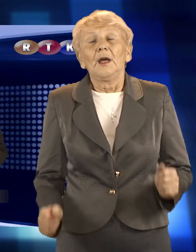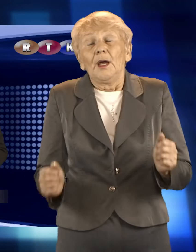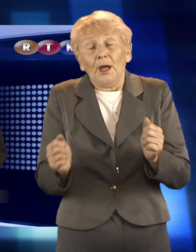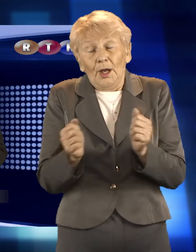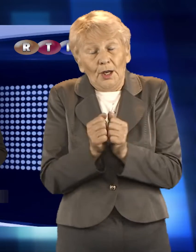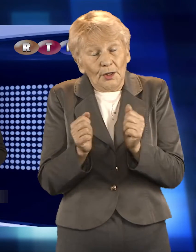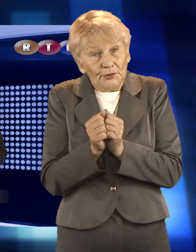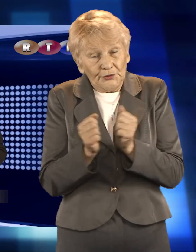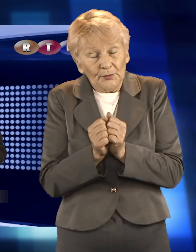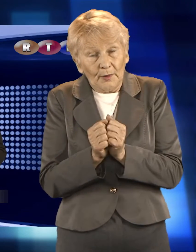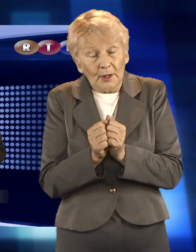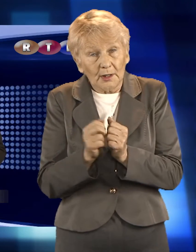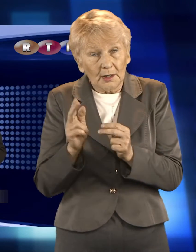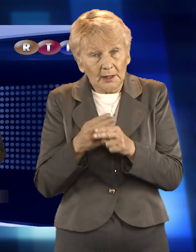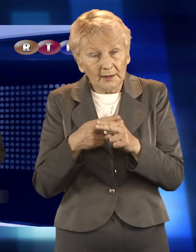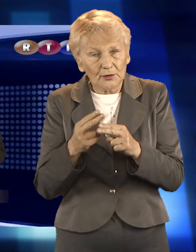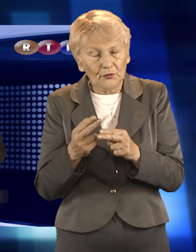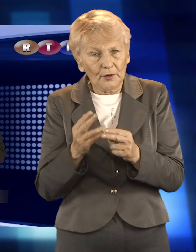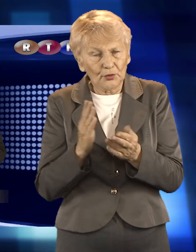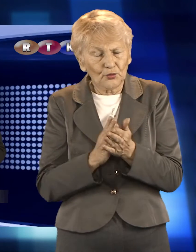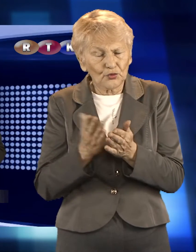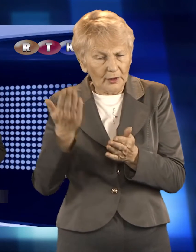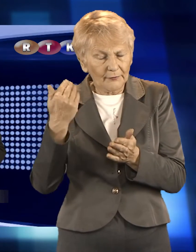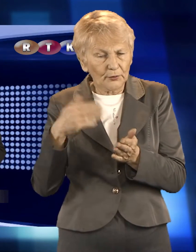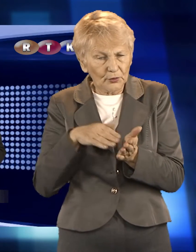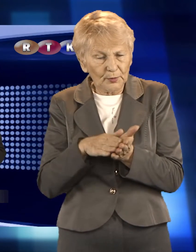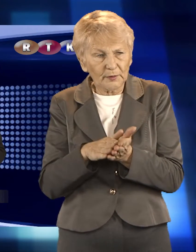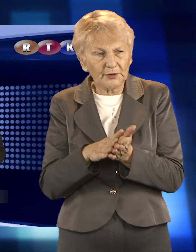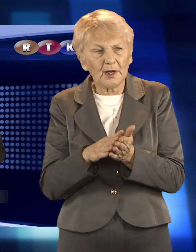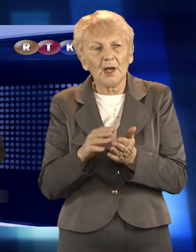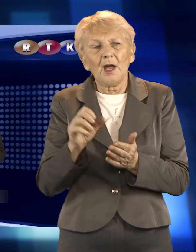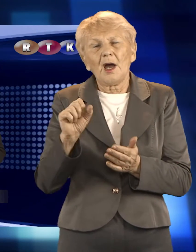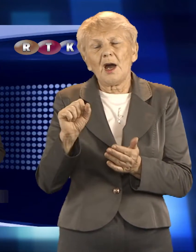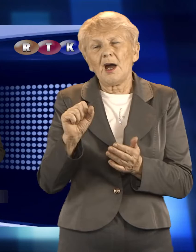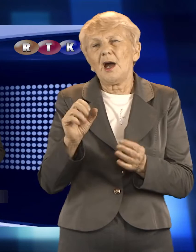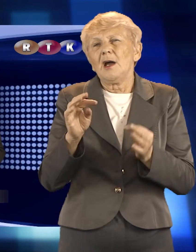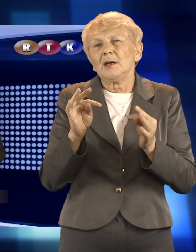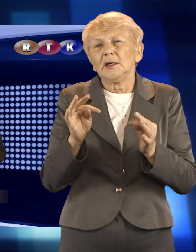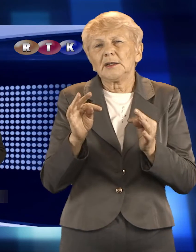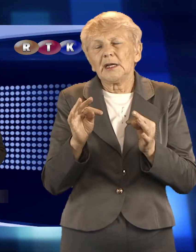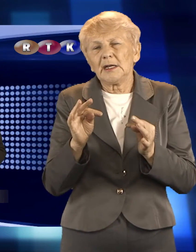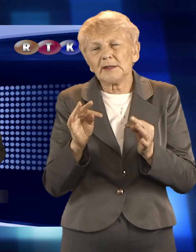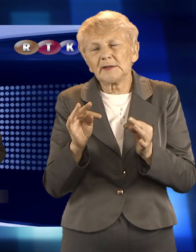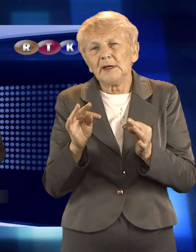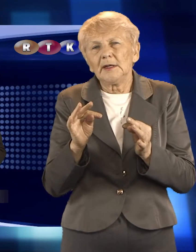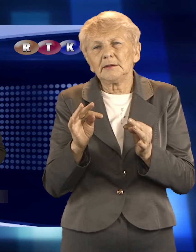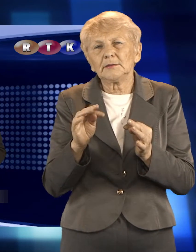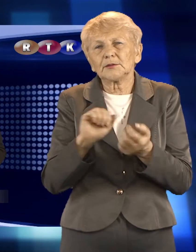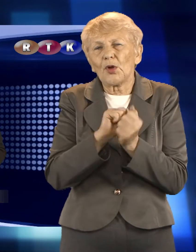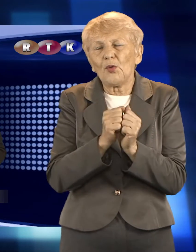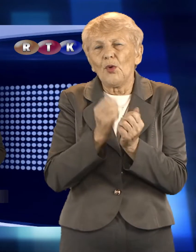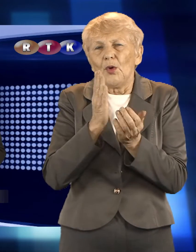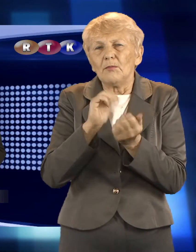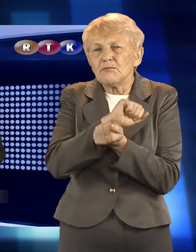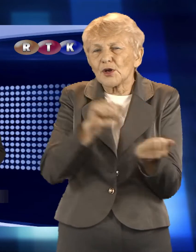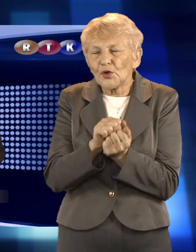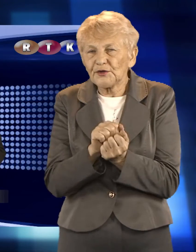Choć sezon zimowy zaczął się już jakiś czas temu, to minusowe temperatury, zwłaszcza w nocy, nadeszły niedawno. Większości z nas w żaden